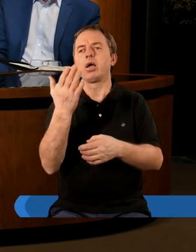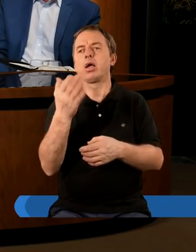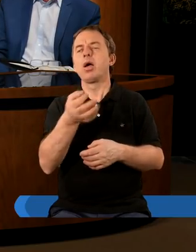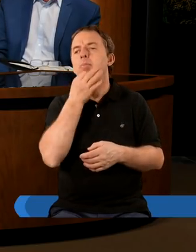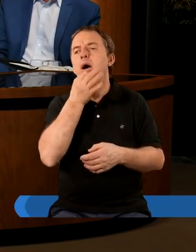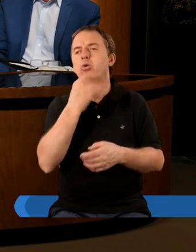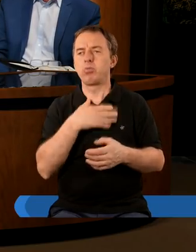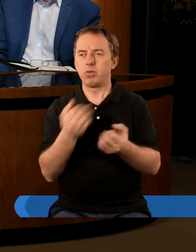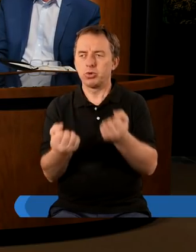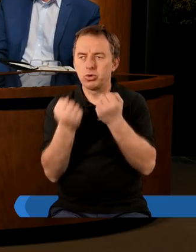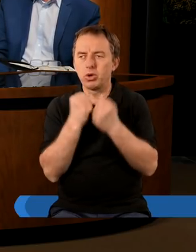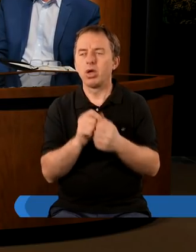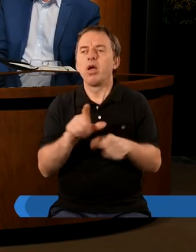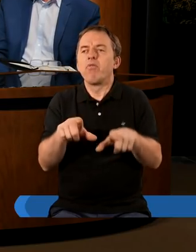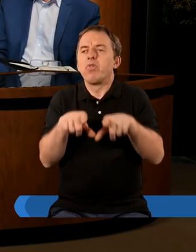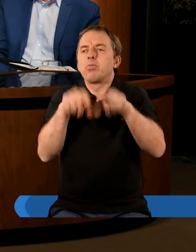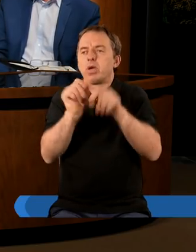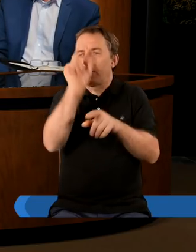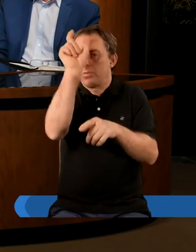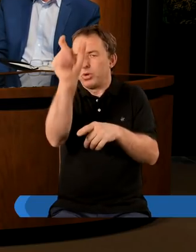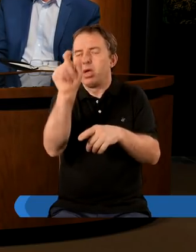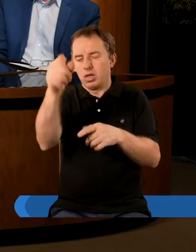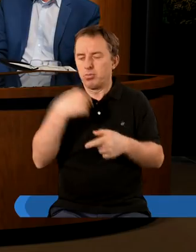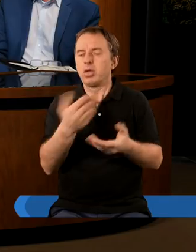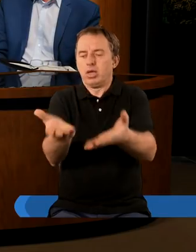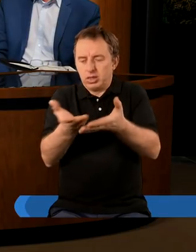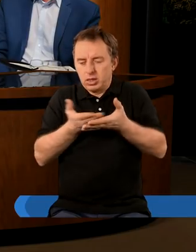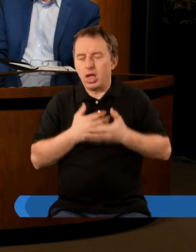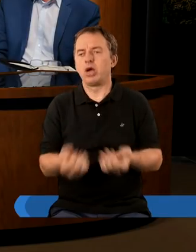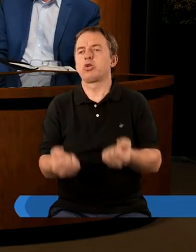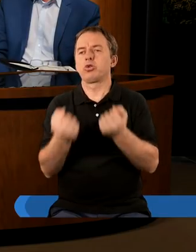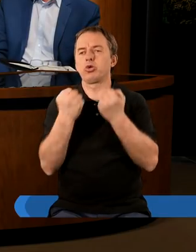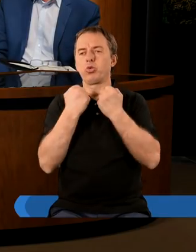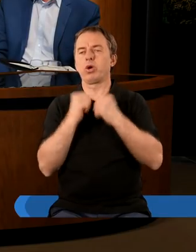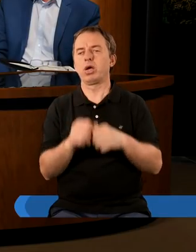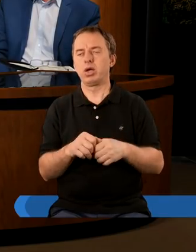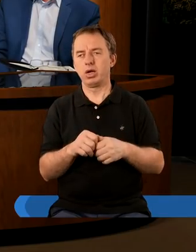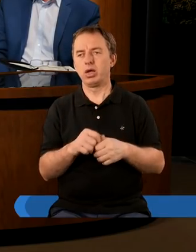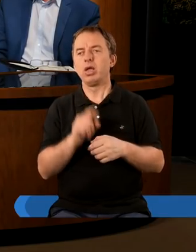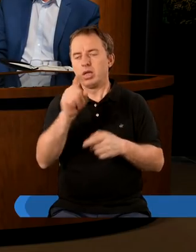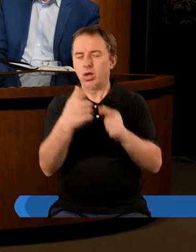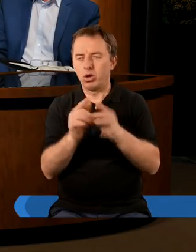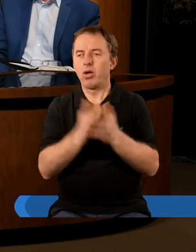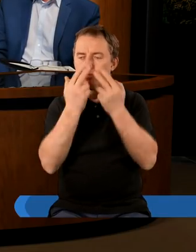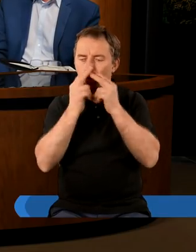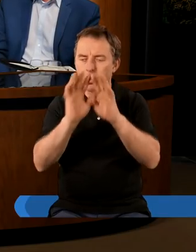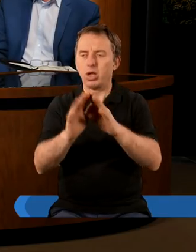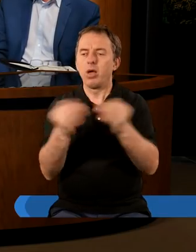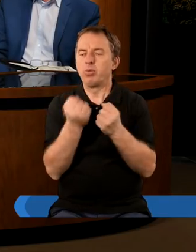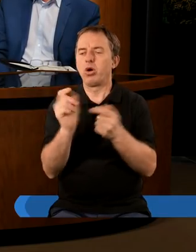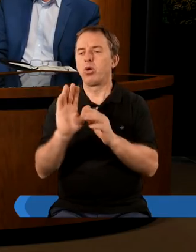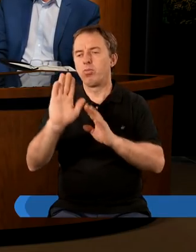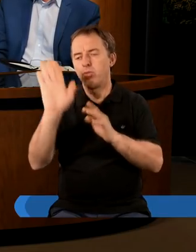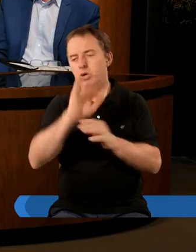mam mało siły ale wybieram ciebie a ty mi daj siły ponieważ ten kościół pokazuje że